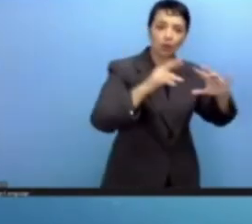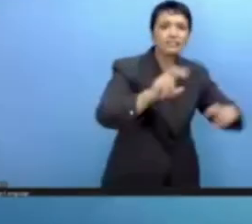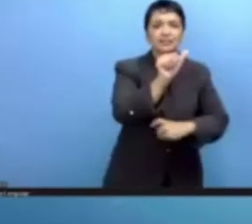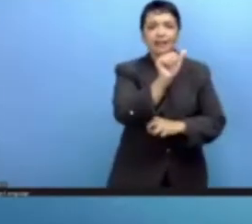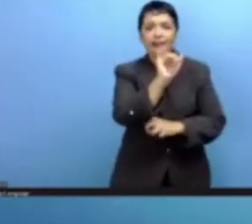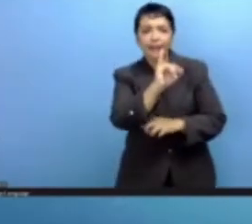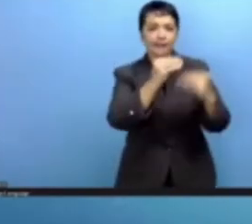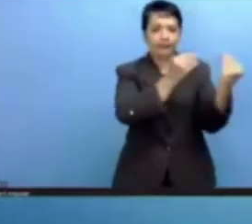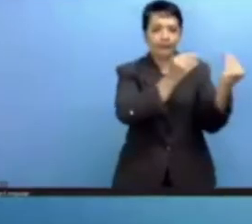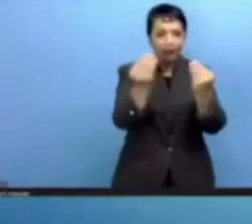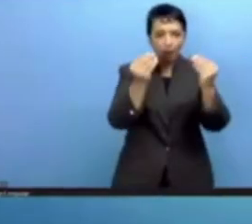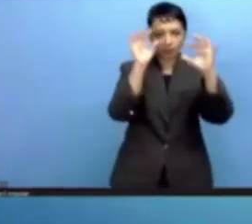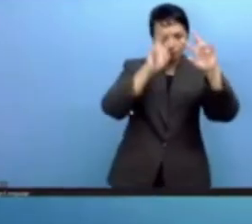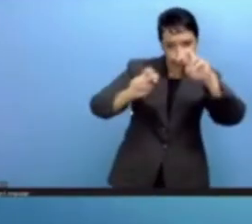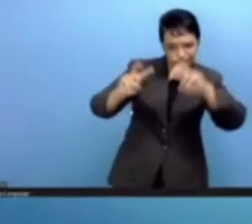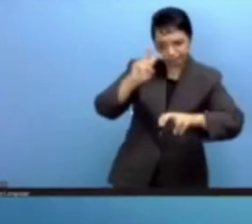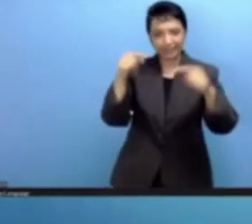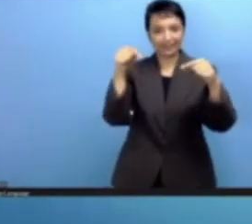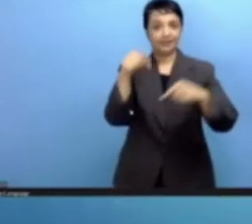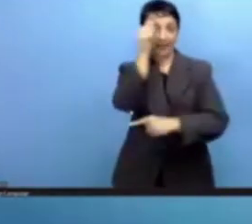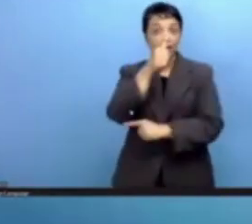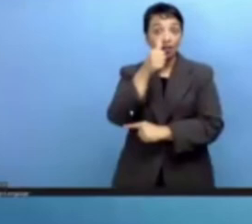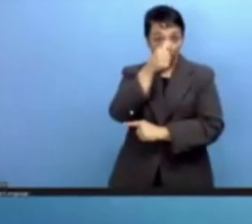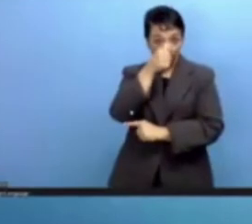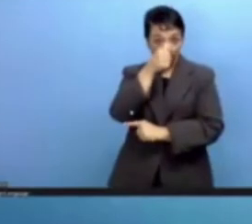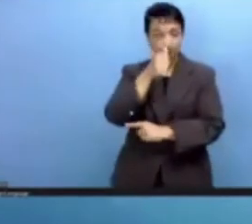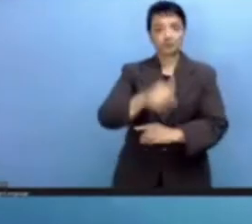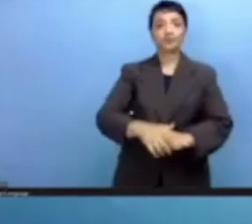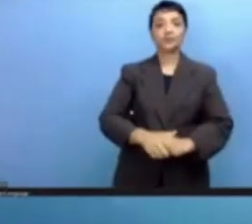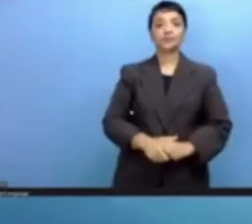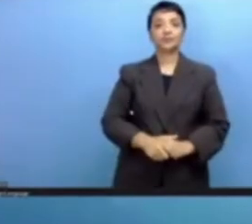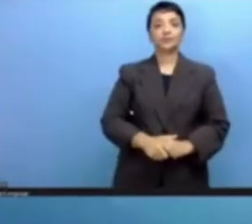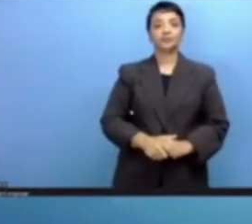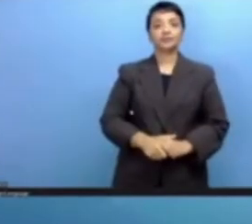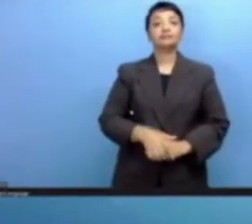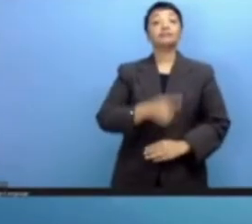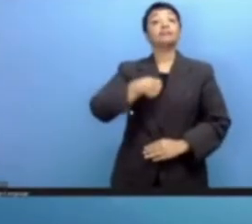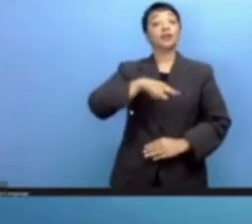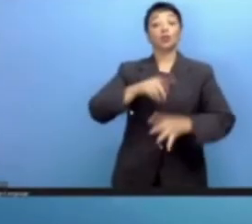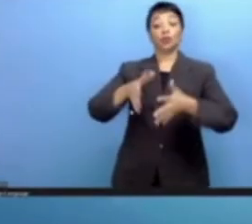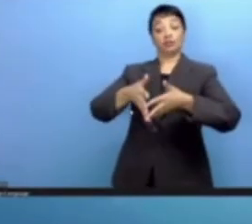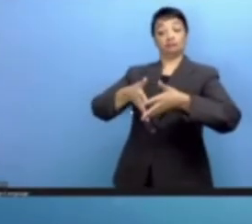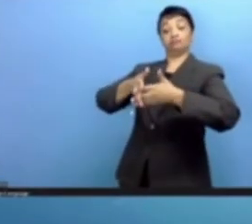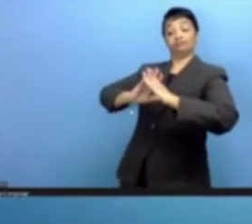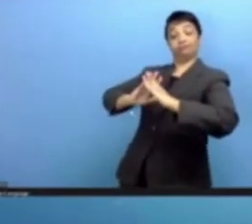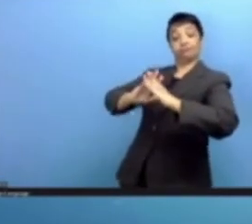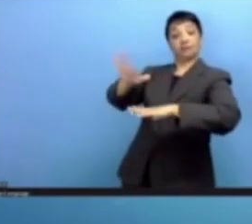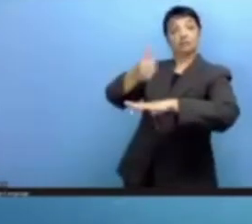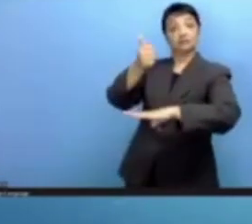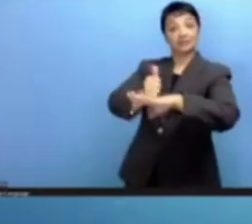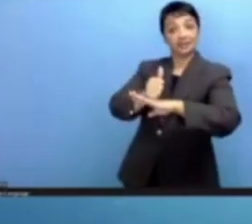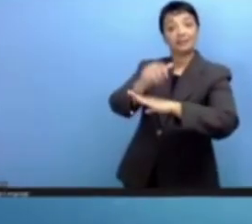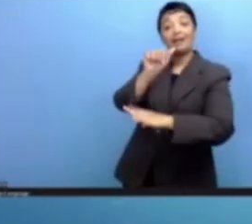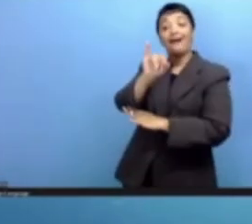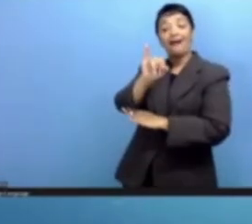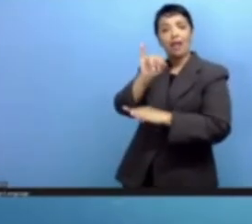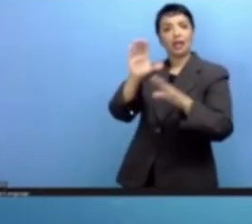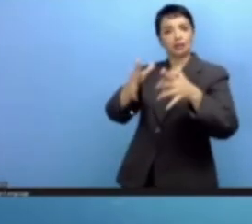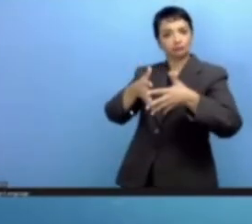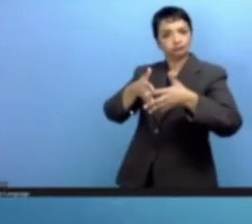مخصصة للبحث في البلاد كما قمنا بإنشاء مؤسسة